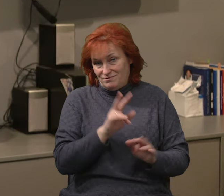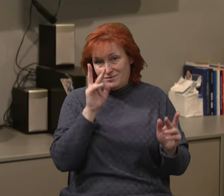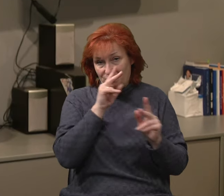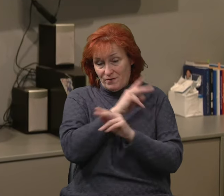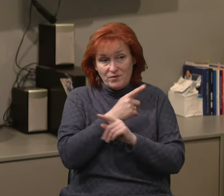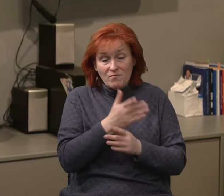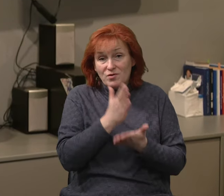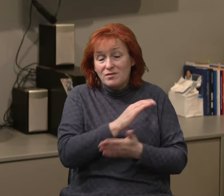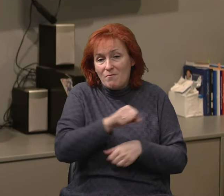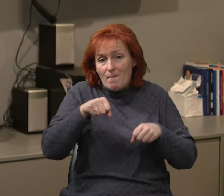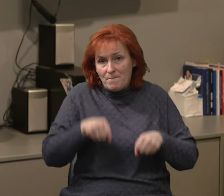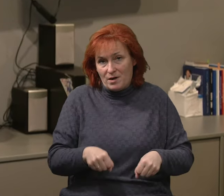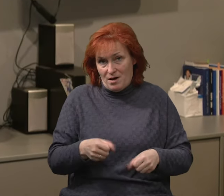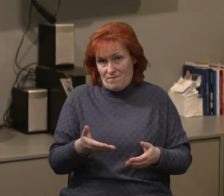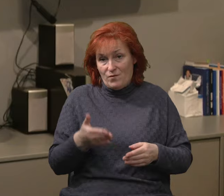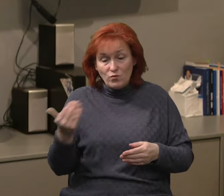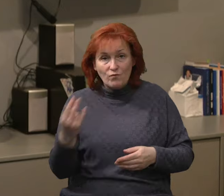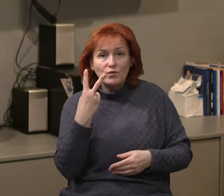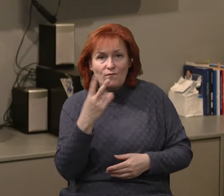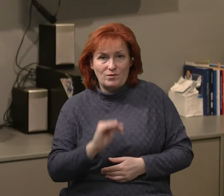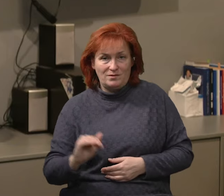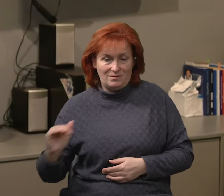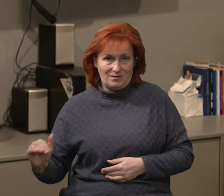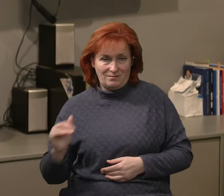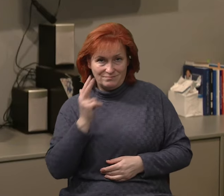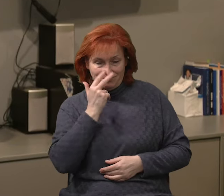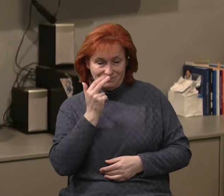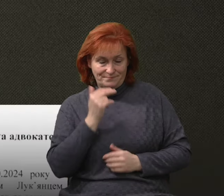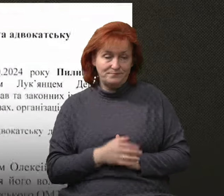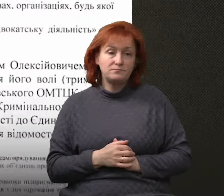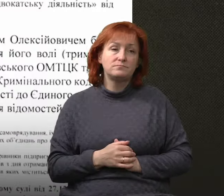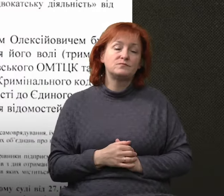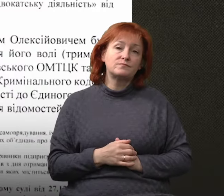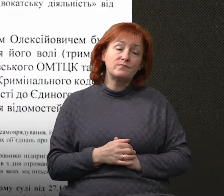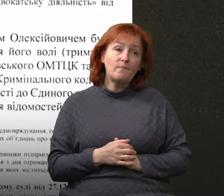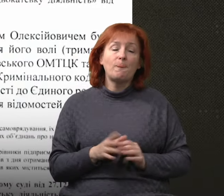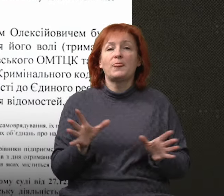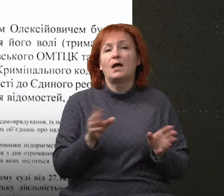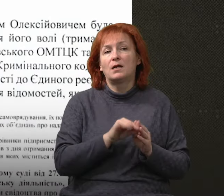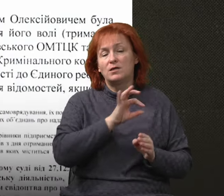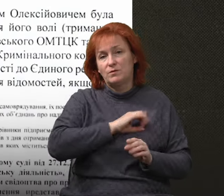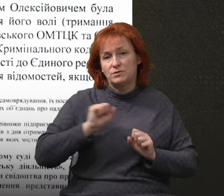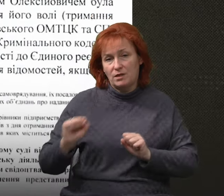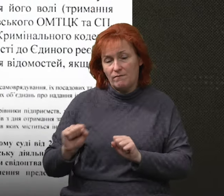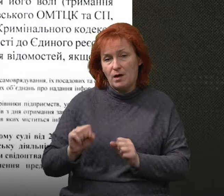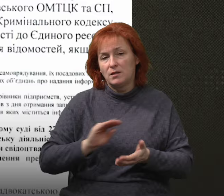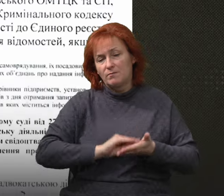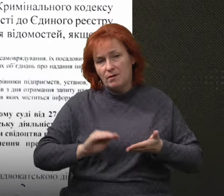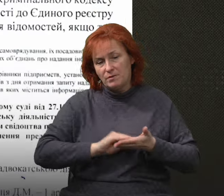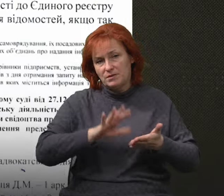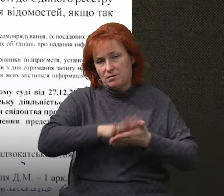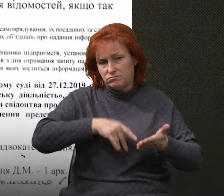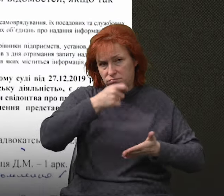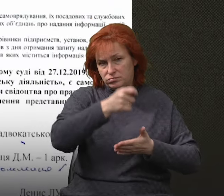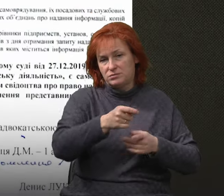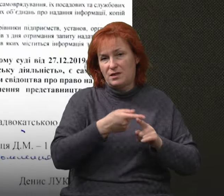Олександра не мали права отримувати до розв'язання питання з його відстрочкою. Олександр разом з адвокатом написали та зареєстрували